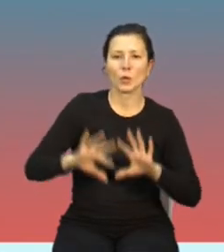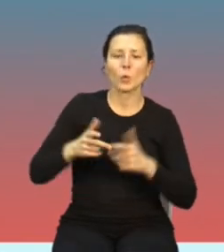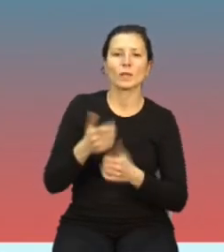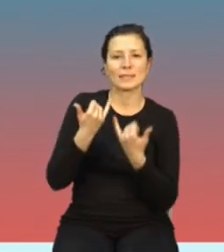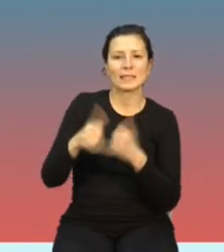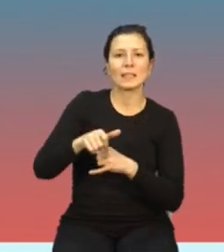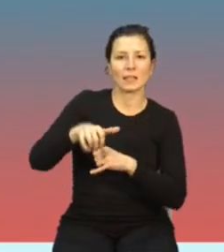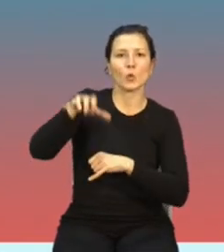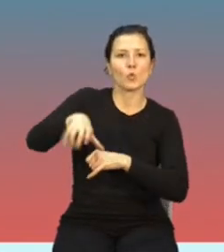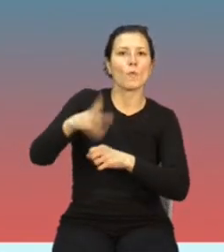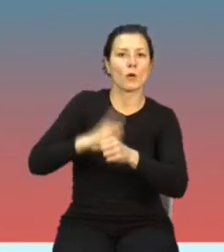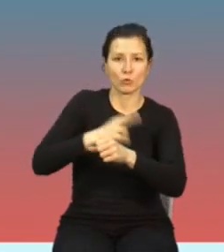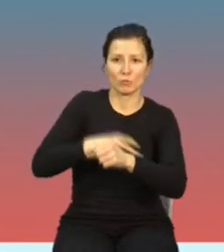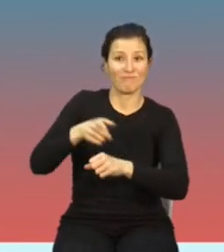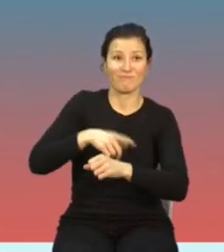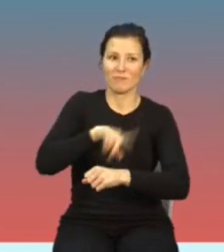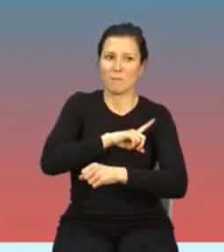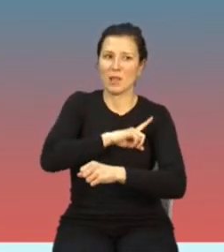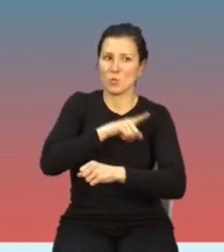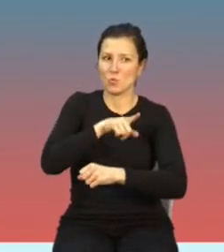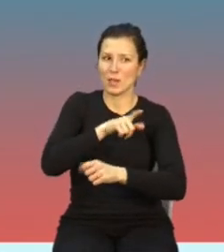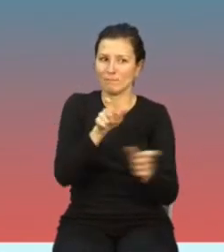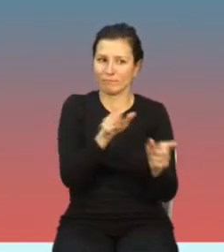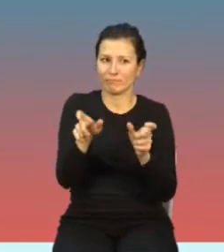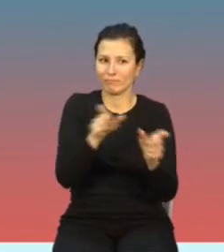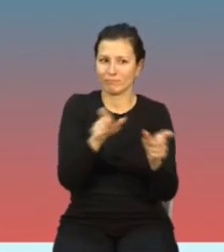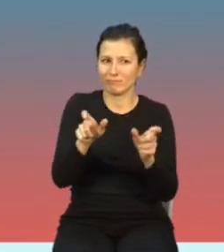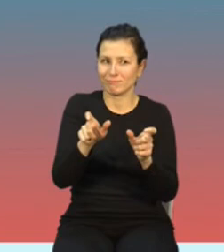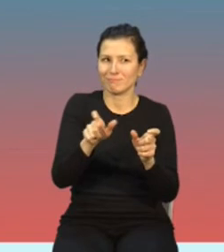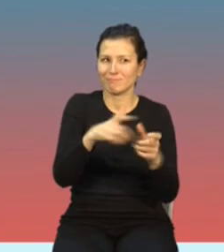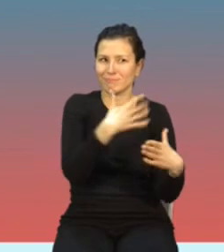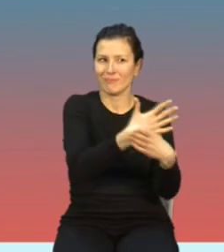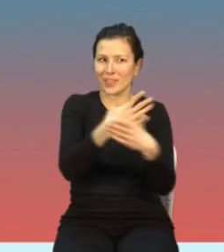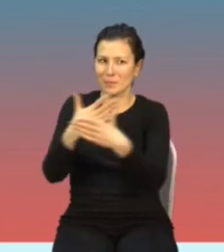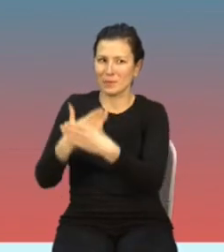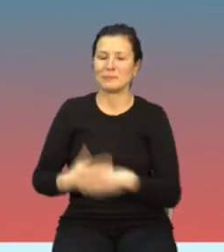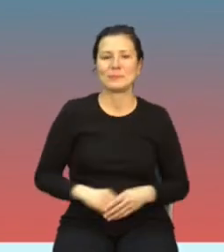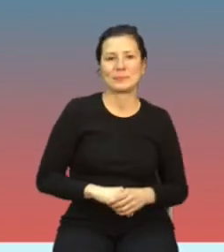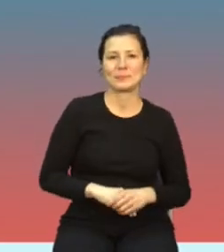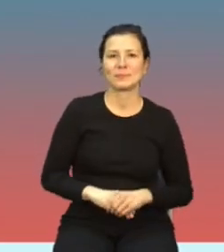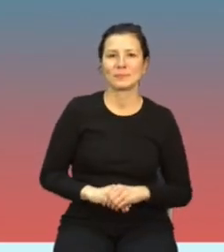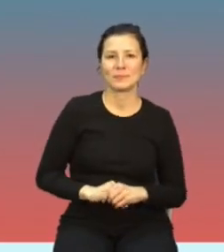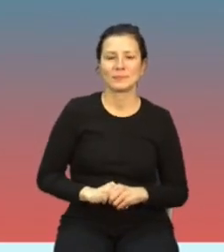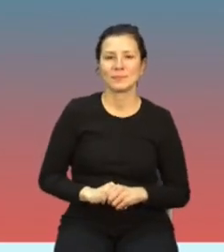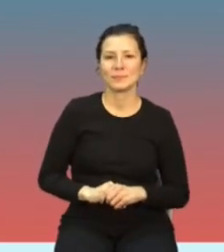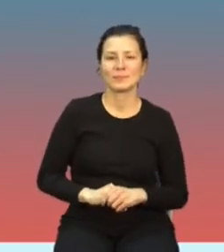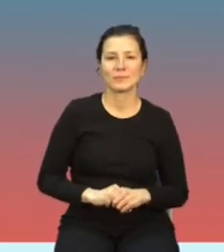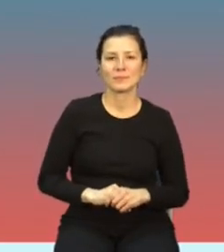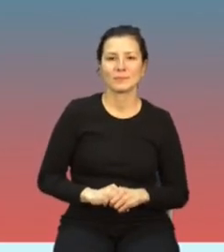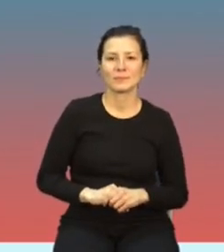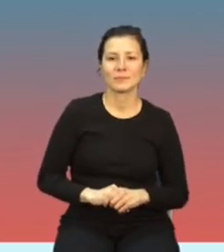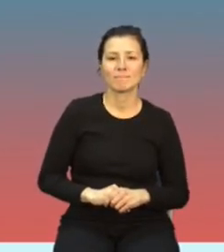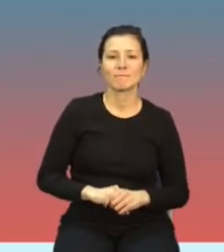który przestrzega zgodności, przestrzeganie limitów ICNIRP w odniesieniu do pracowników.